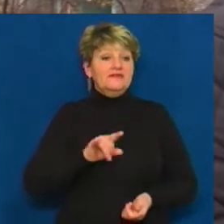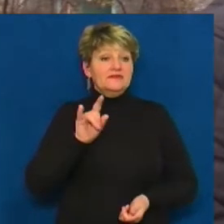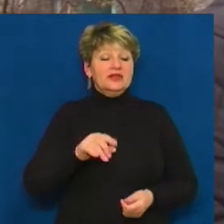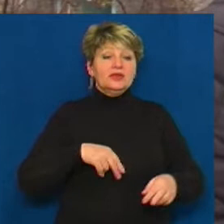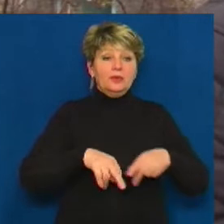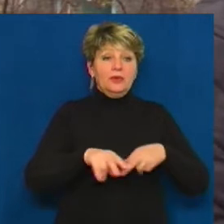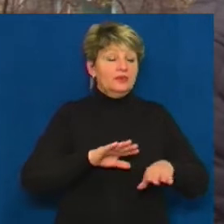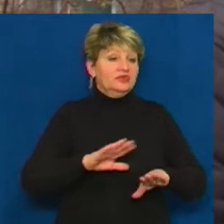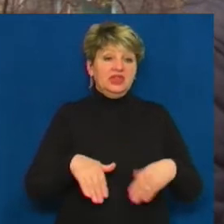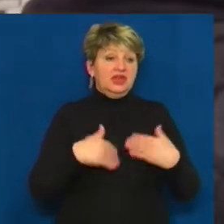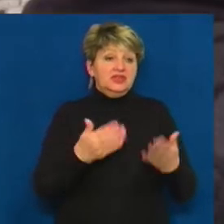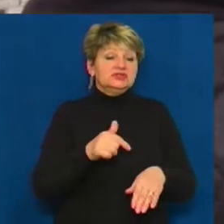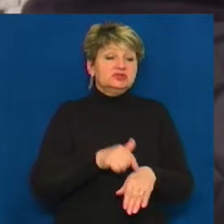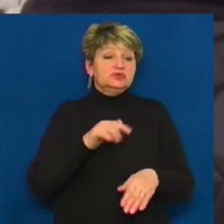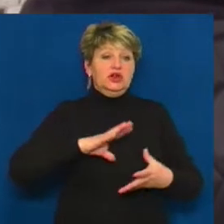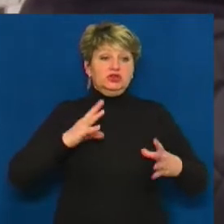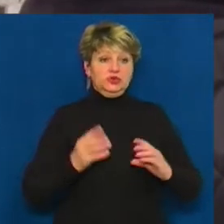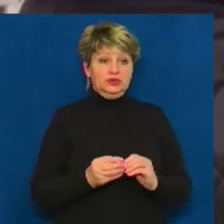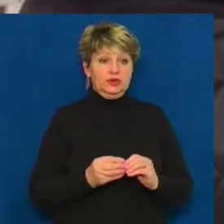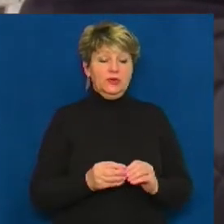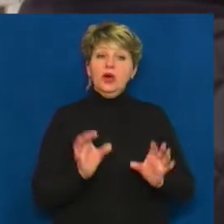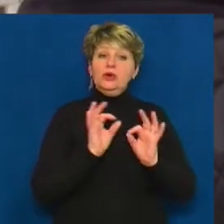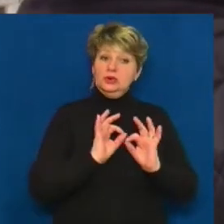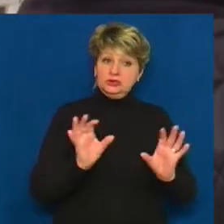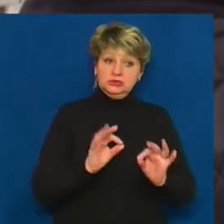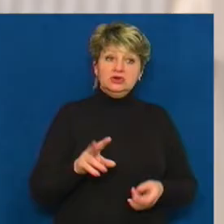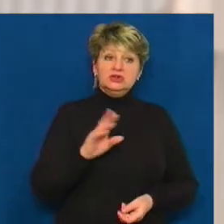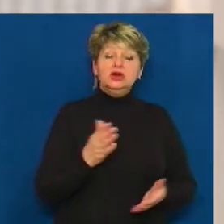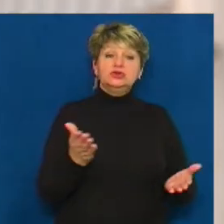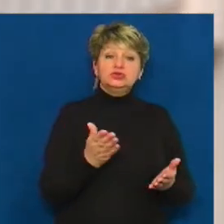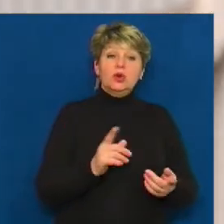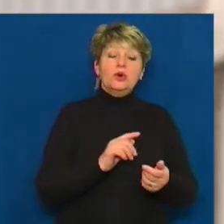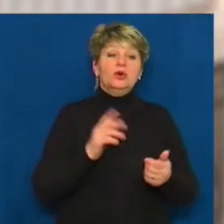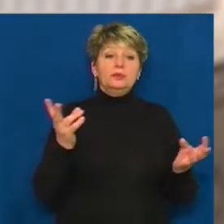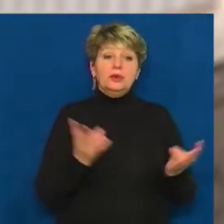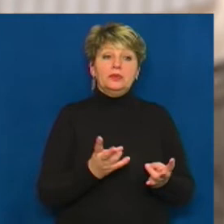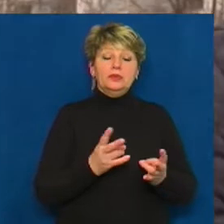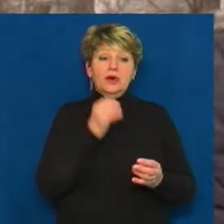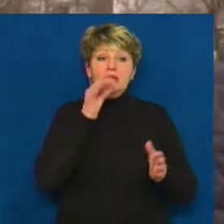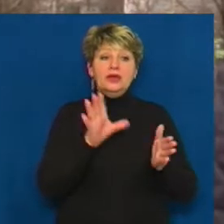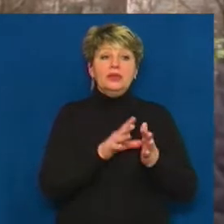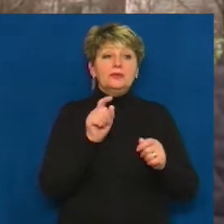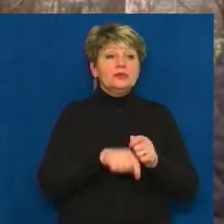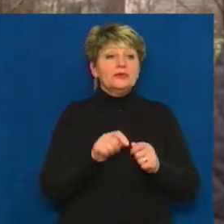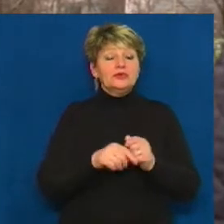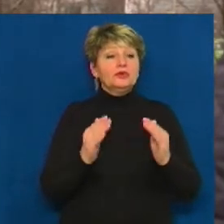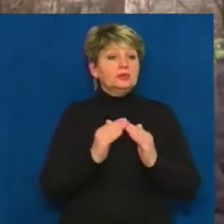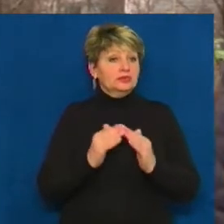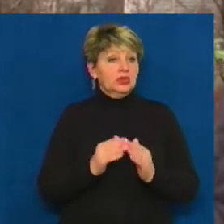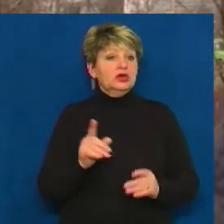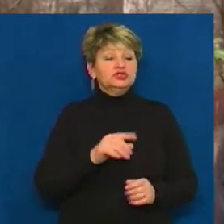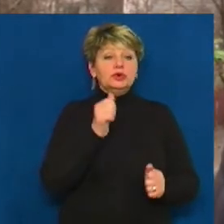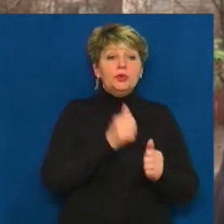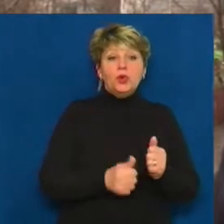ощутимого результата. Андрій Бортник розповідає, для чого необхідний енергоаудит будинків. Потрібен для того, щоб